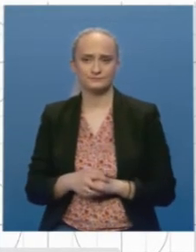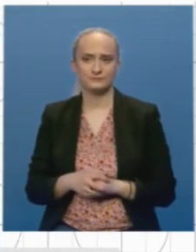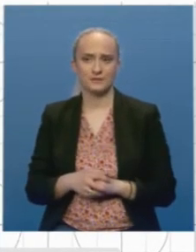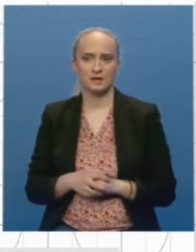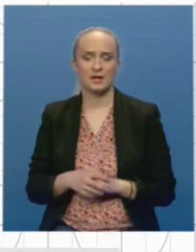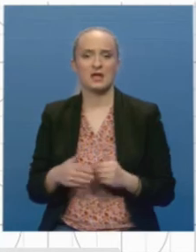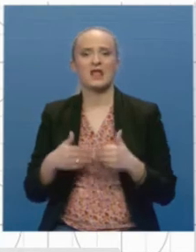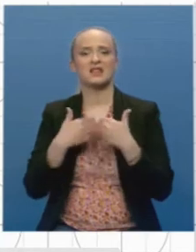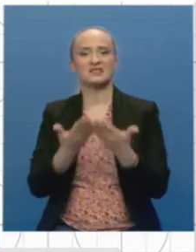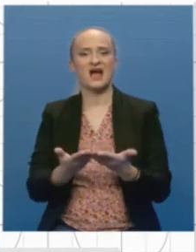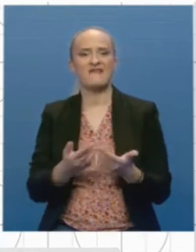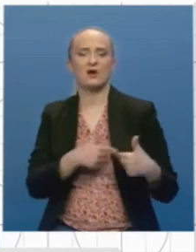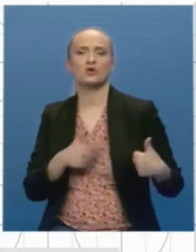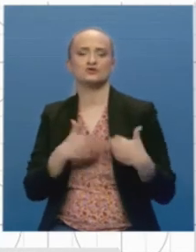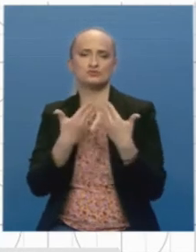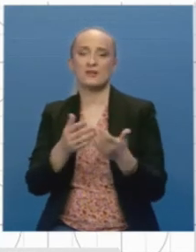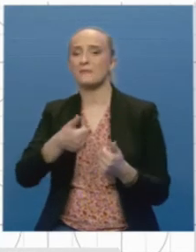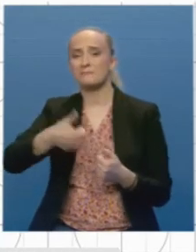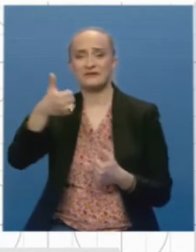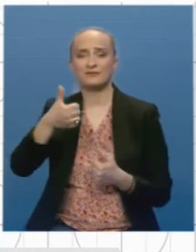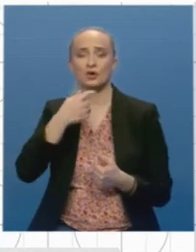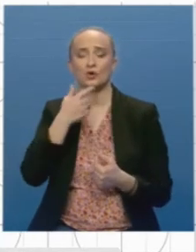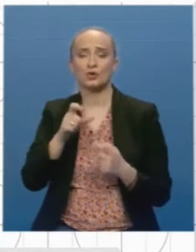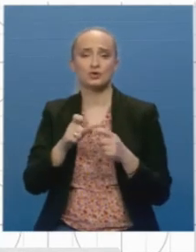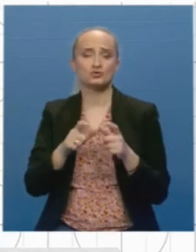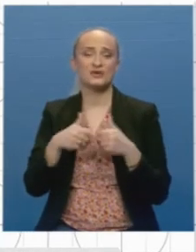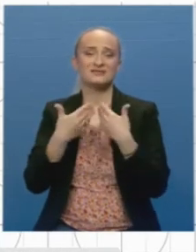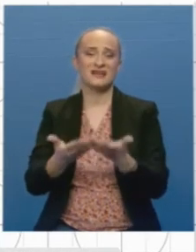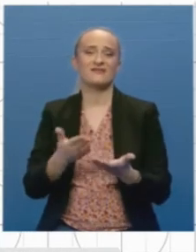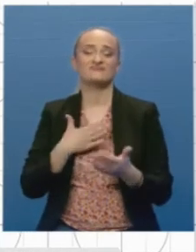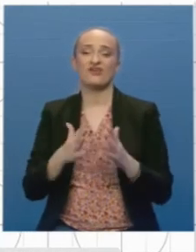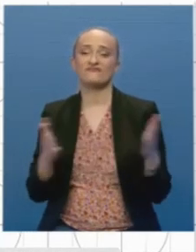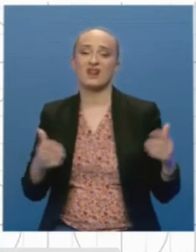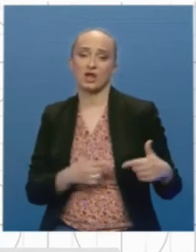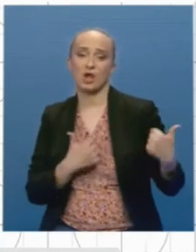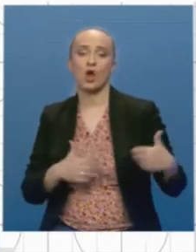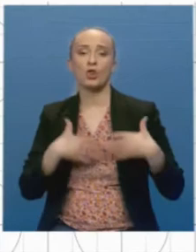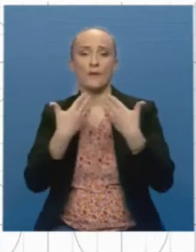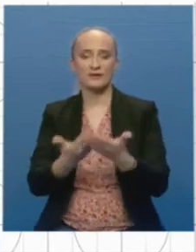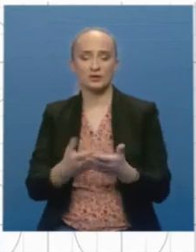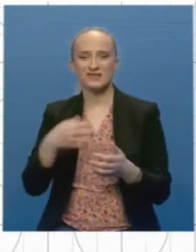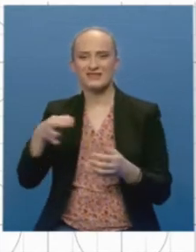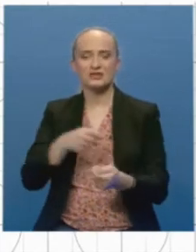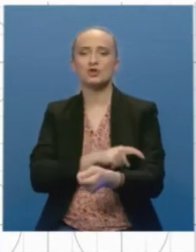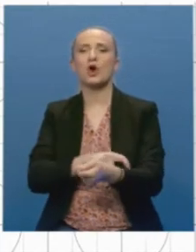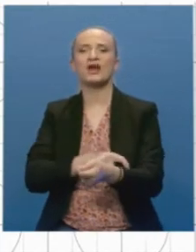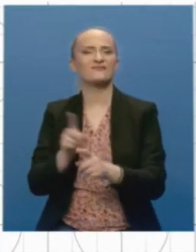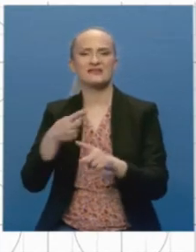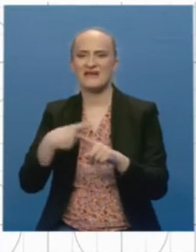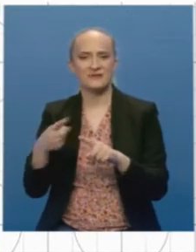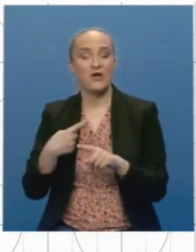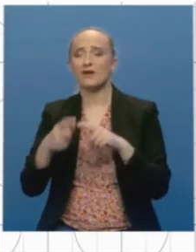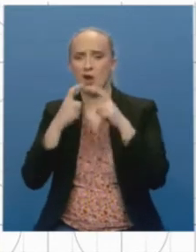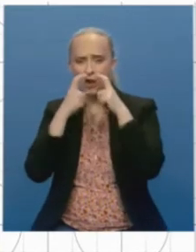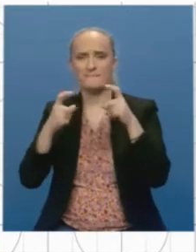da mogući su bili tu prvi koji su davali svoj ogroman doprinos i jedino krvi nije falo, falo je maske